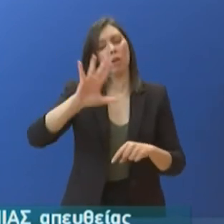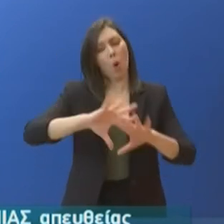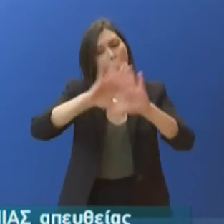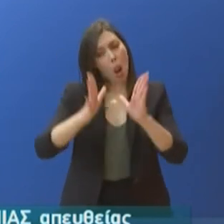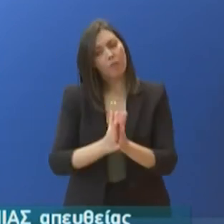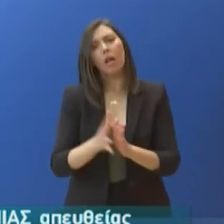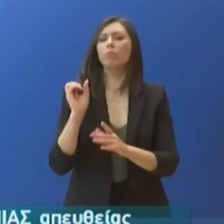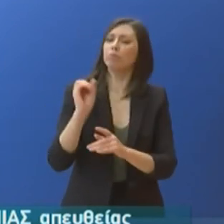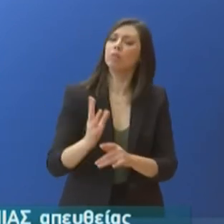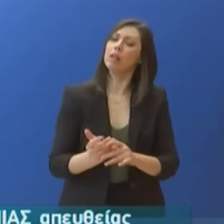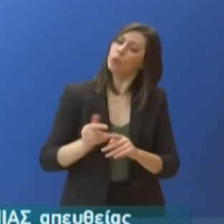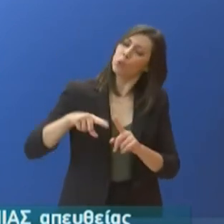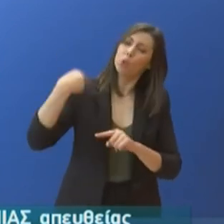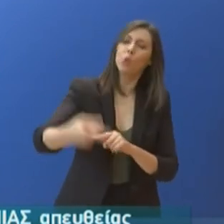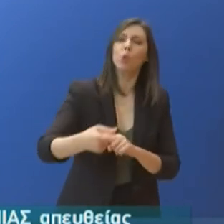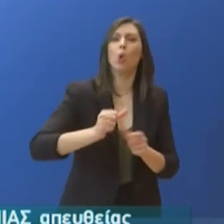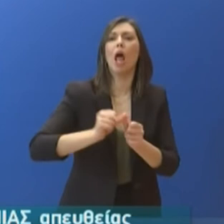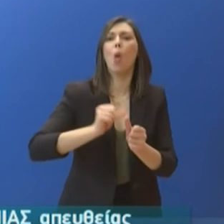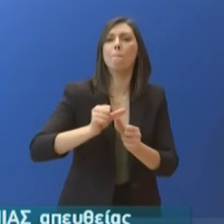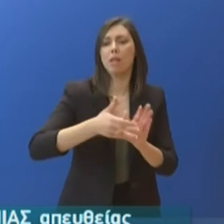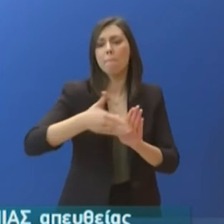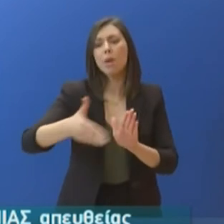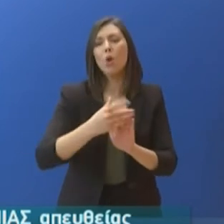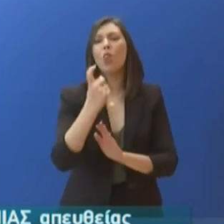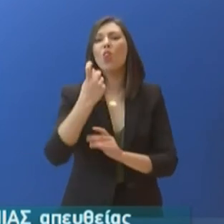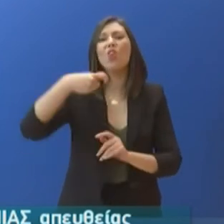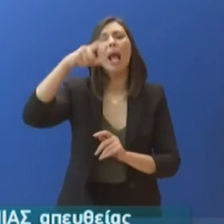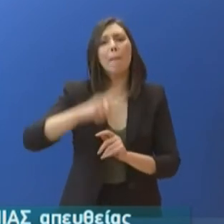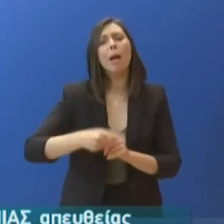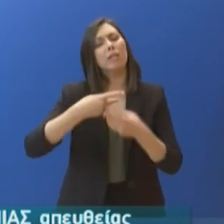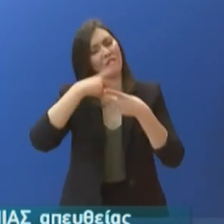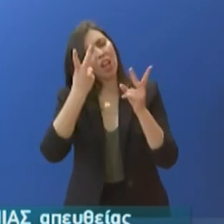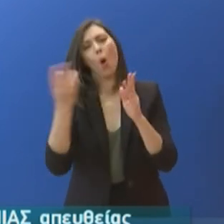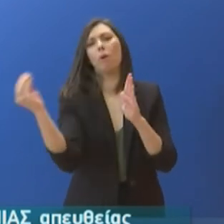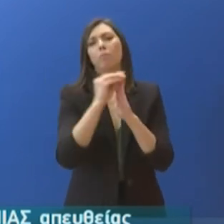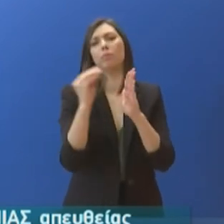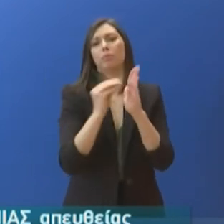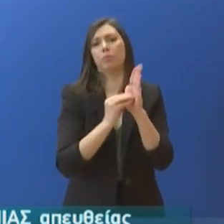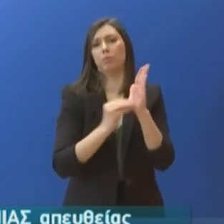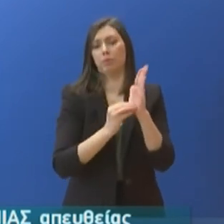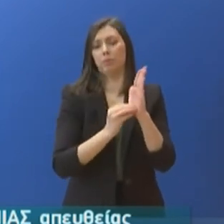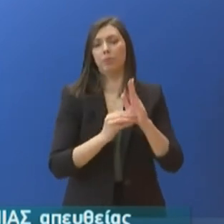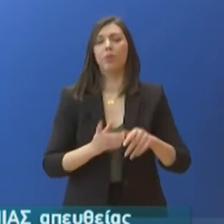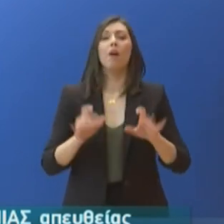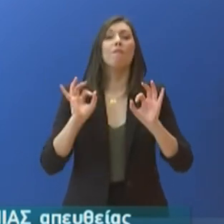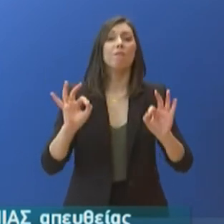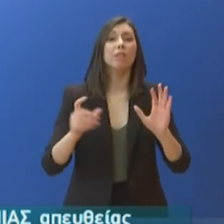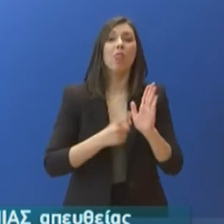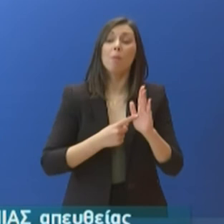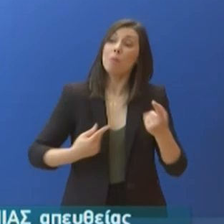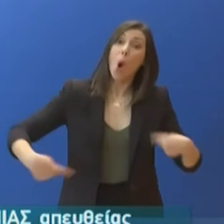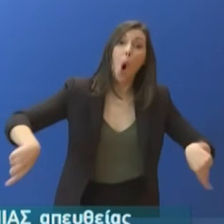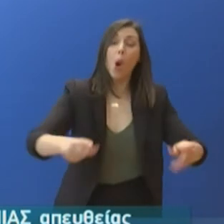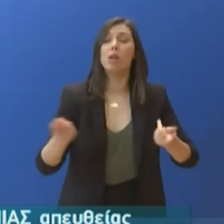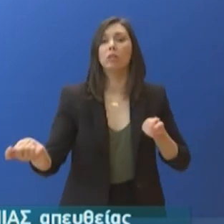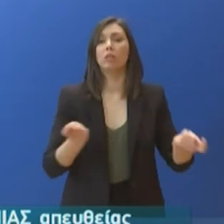απαιτείται συντονισμένη δράση και συμφωνία σε ευρωπαϊκό επίπεδο. Σε αυτή τη συντονισμένη δράση είναι απαραίτητο το κόστος των